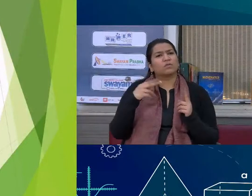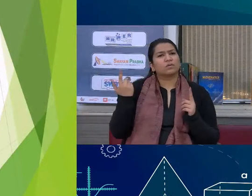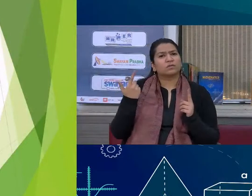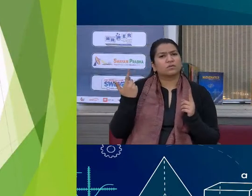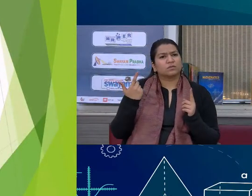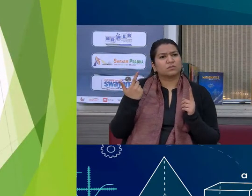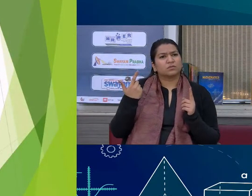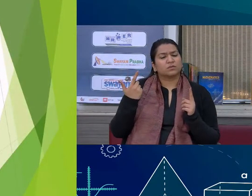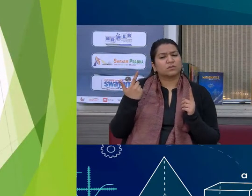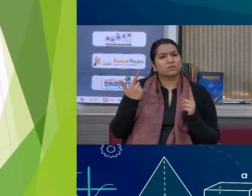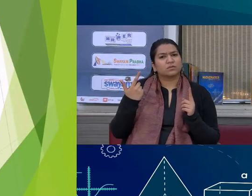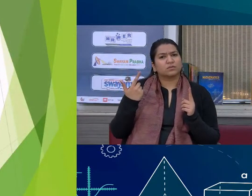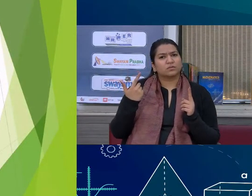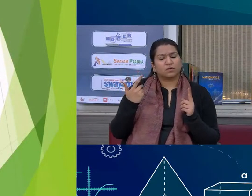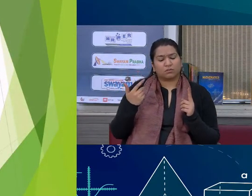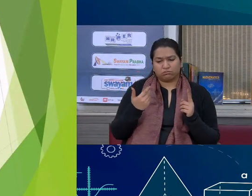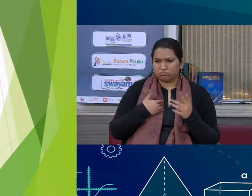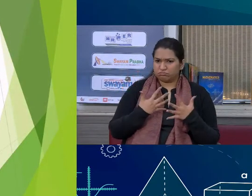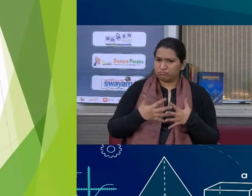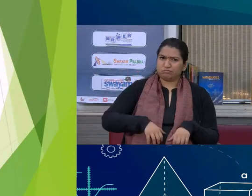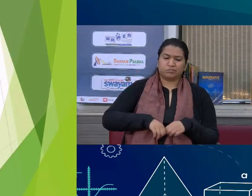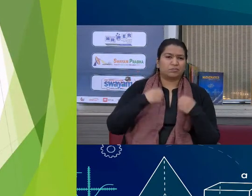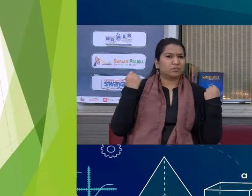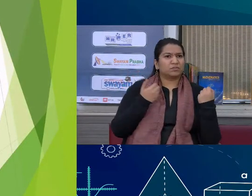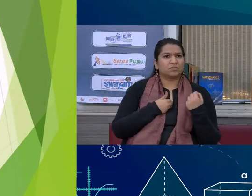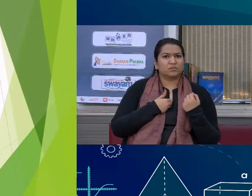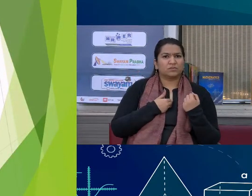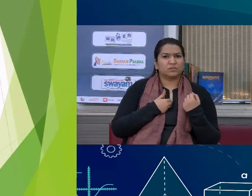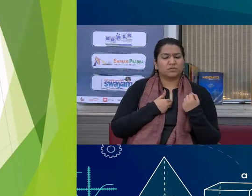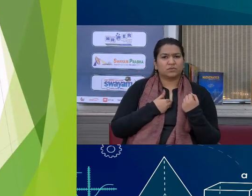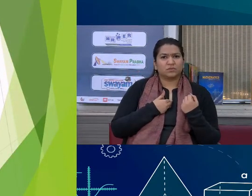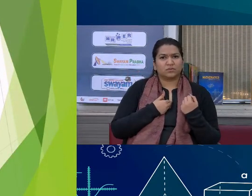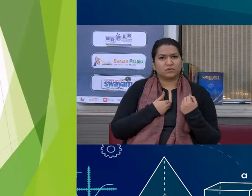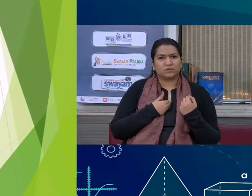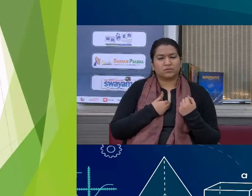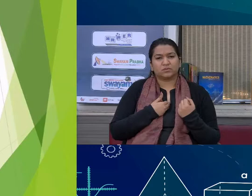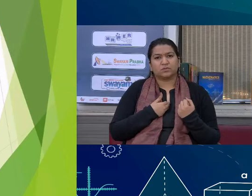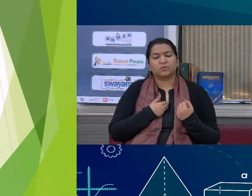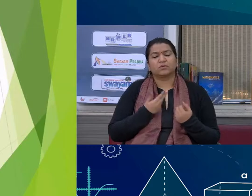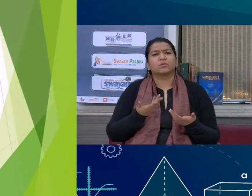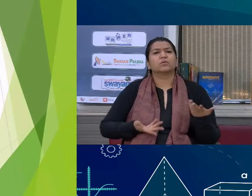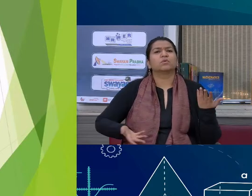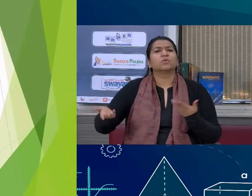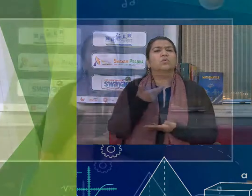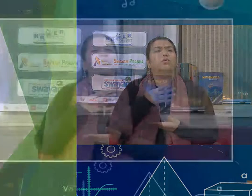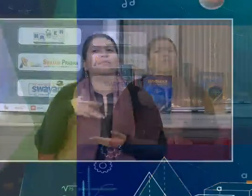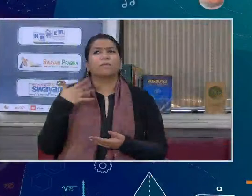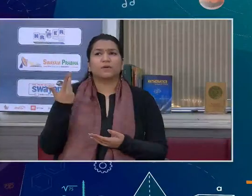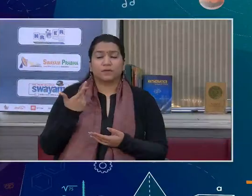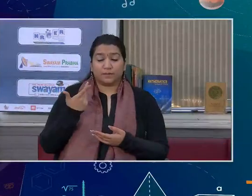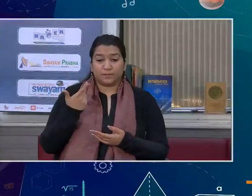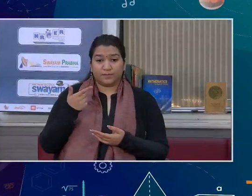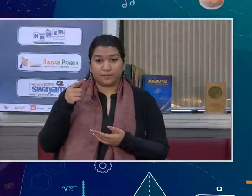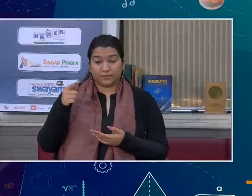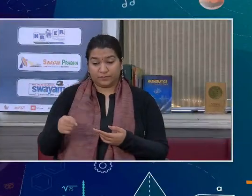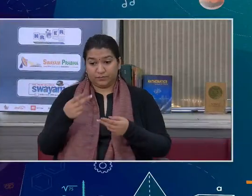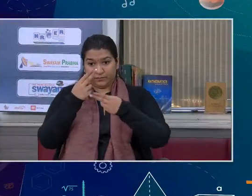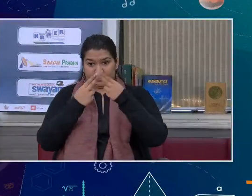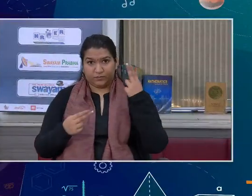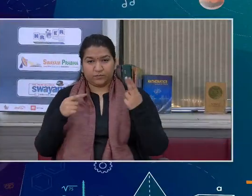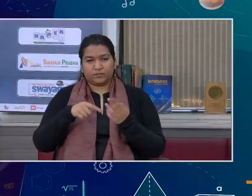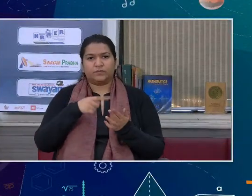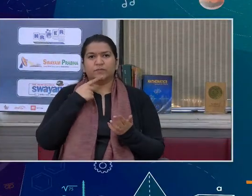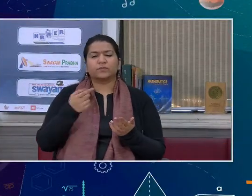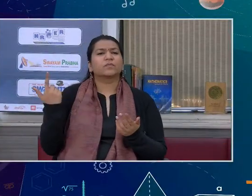का ना, मैं भूत पड़ा? तुम कहते हैं, छंद बनाना? क्यों, कभी कहकर सनसार मुझे